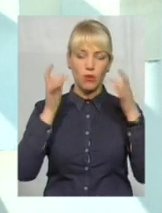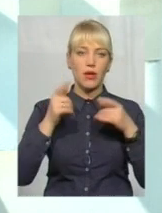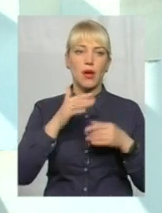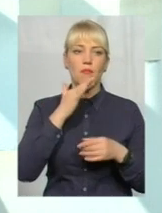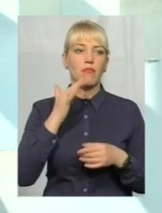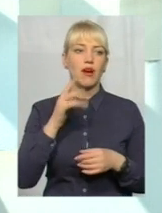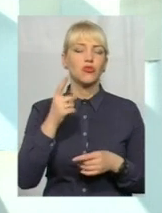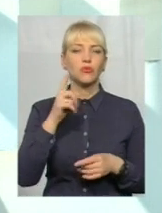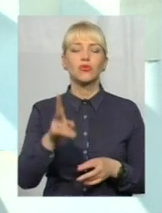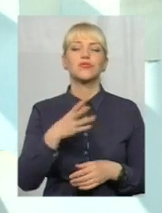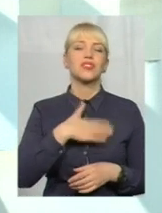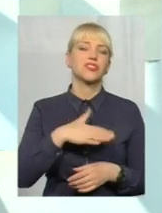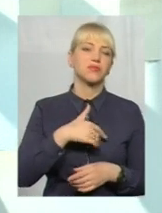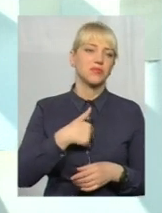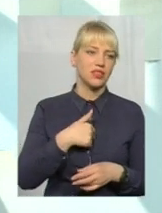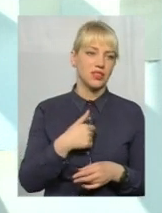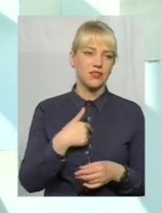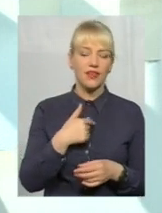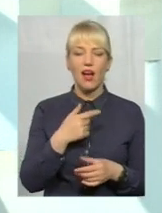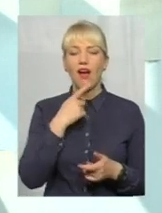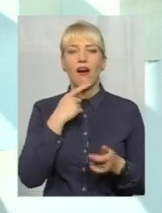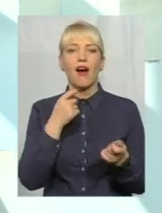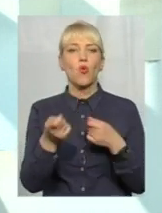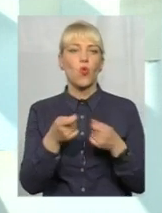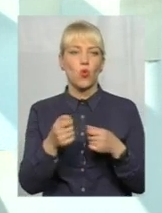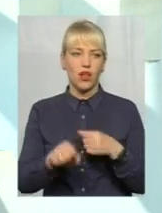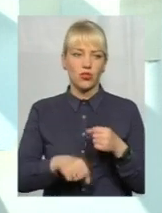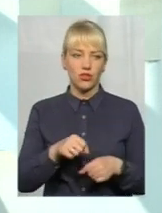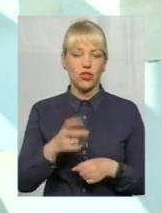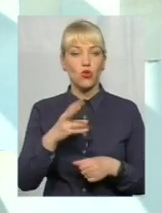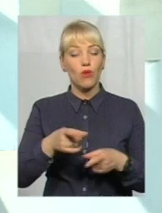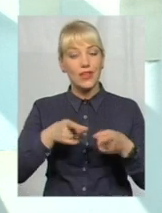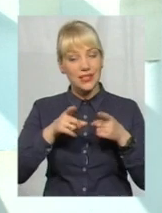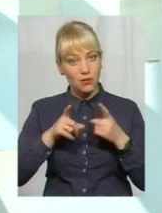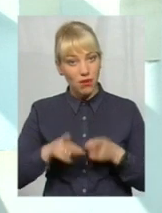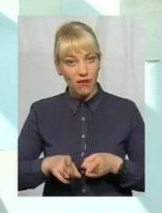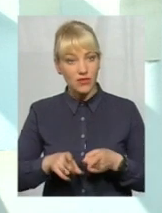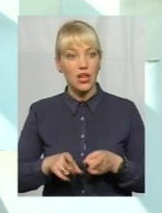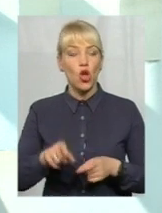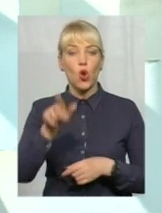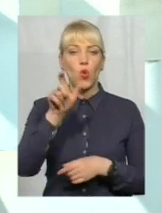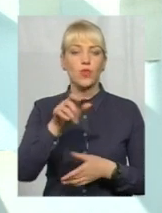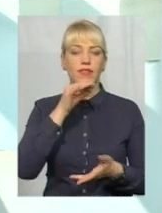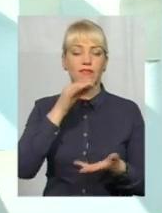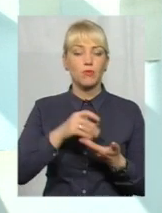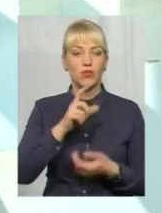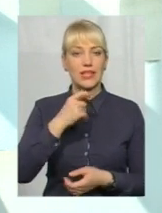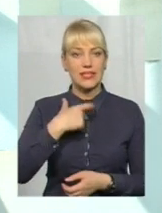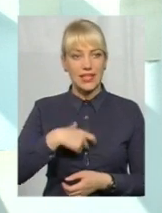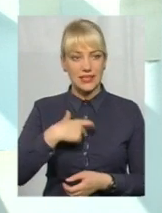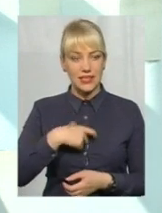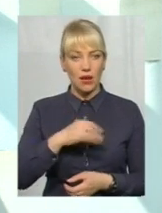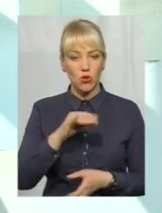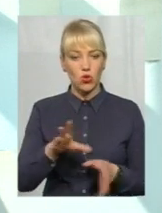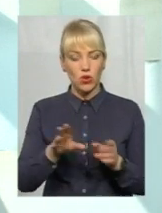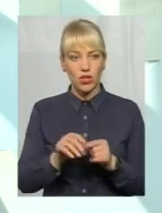чого воно мені? Я їжджу акуратно, обережно. Але насправді людина відповідає за себе, але разом з